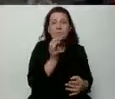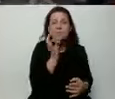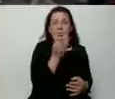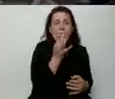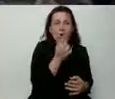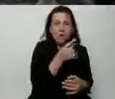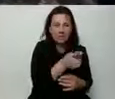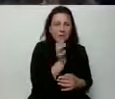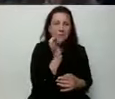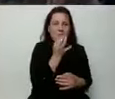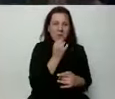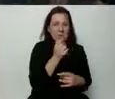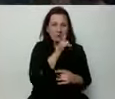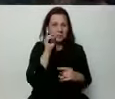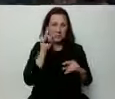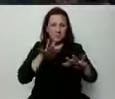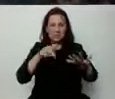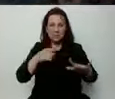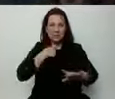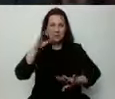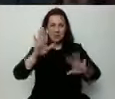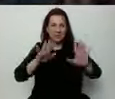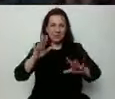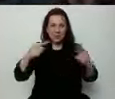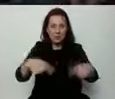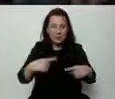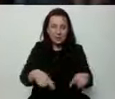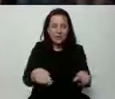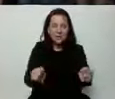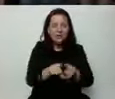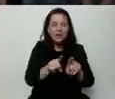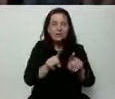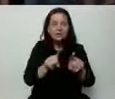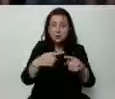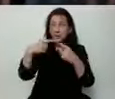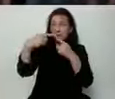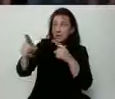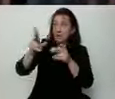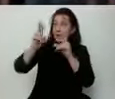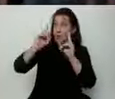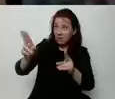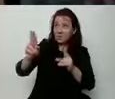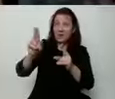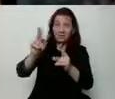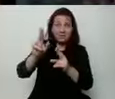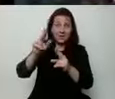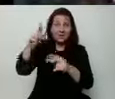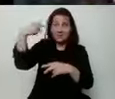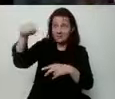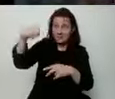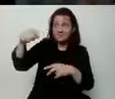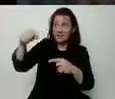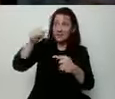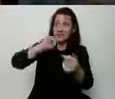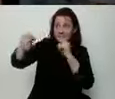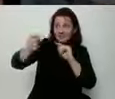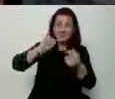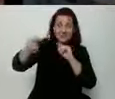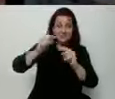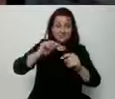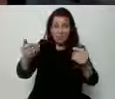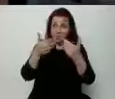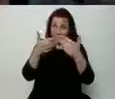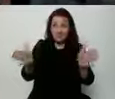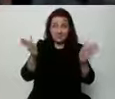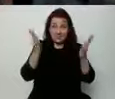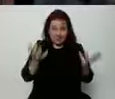szczególny. No i też, czy wyśle pan konkretne zaproszenie do prezydenta na debatę? Bo mówi pan o debacie otwartej. Czy takie zaproszenie ze strony pana sztabu będzie?